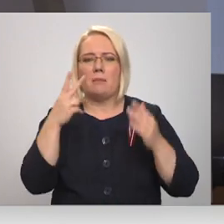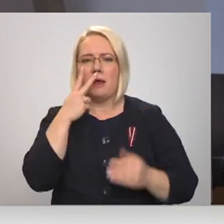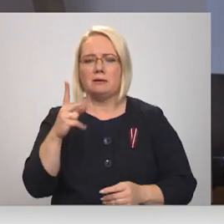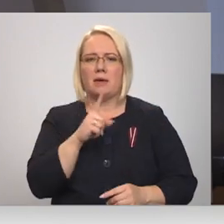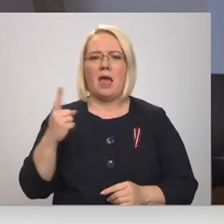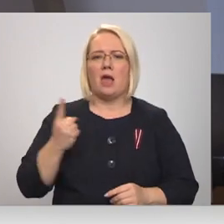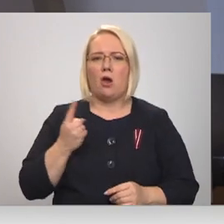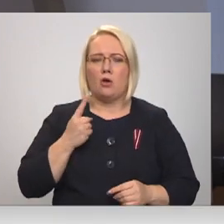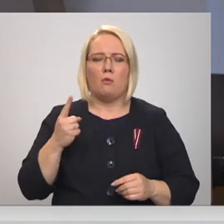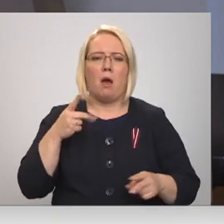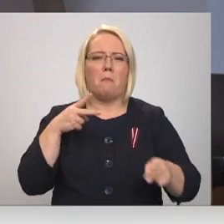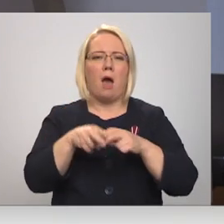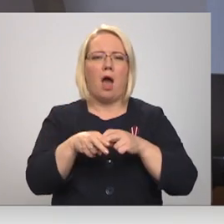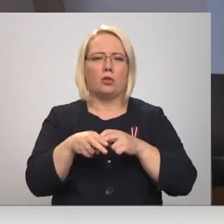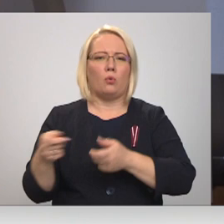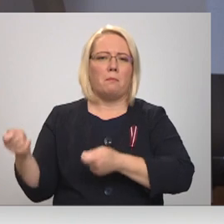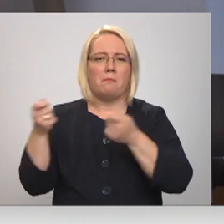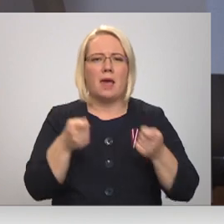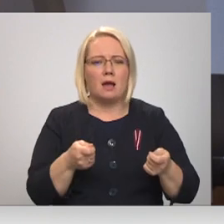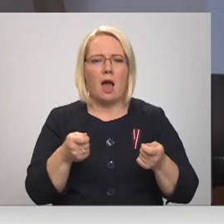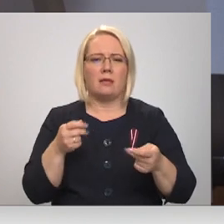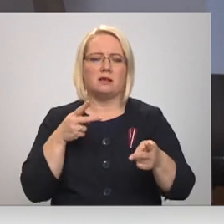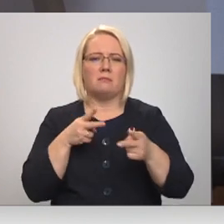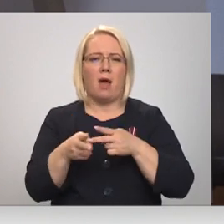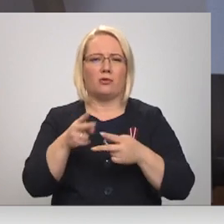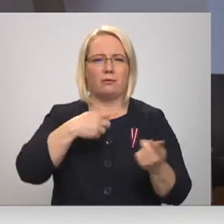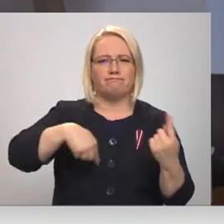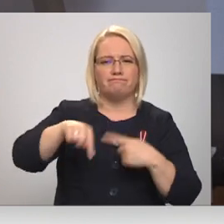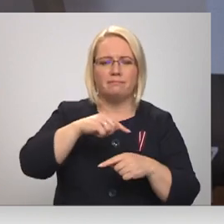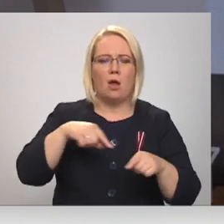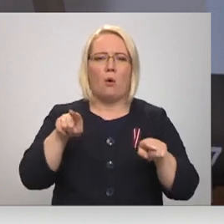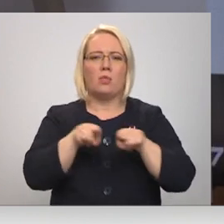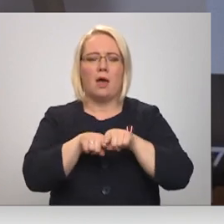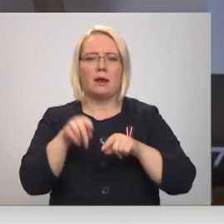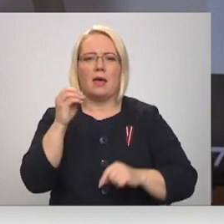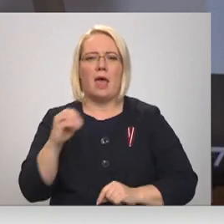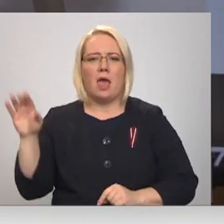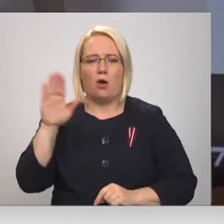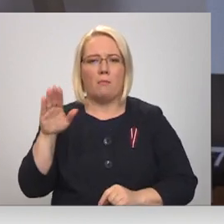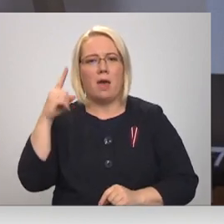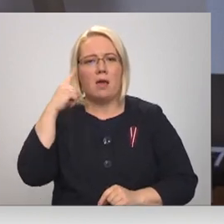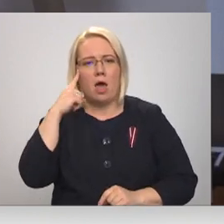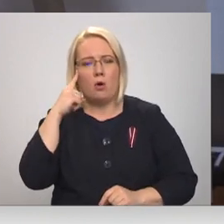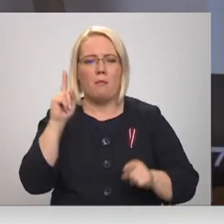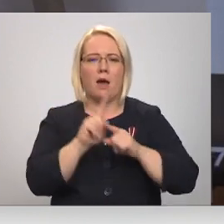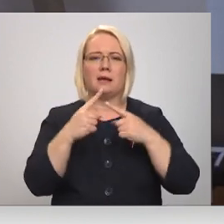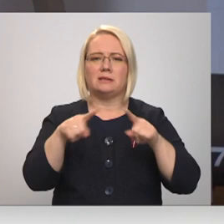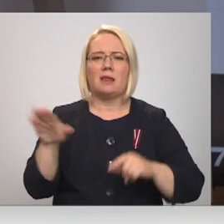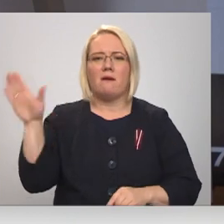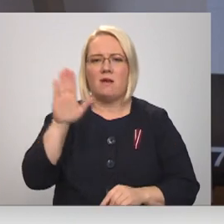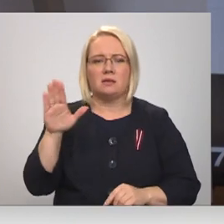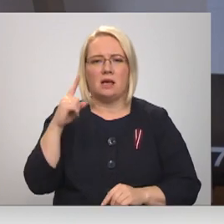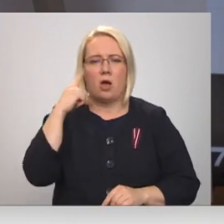ķēdes, pārtrūka piegādes. Tāpēc tas liek arī Eiropai, tāpat arī citām valstīm domāt par to, kā tuvināt